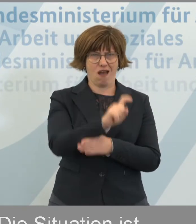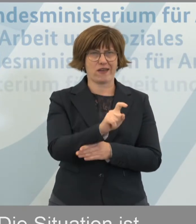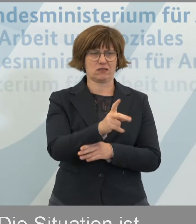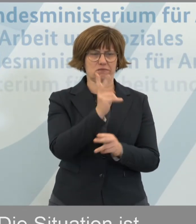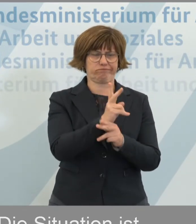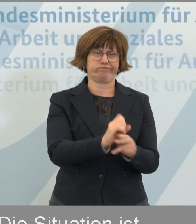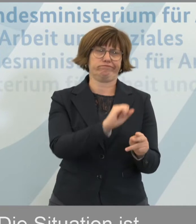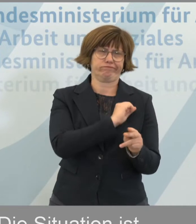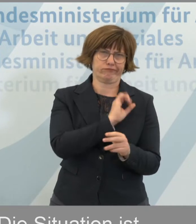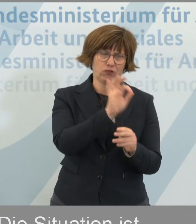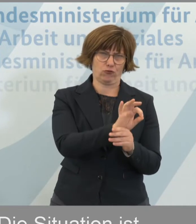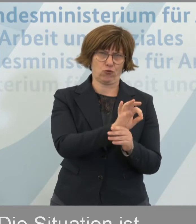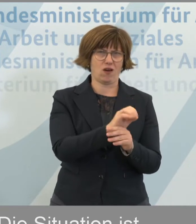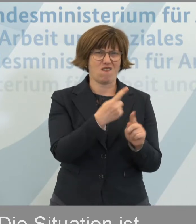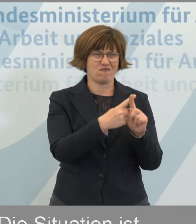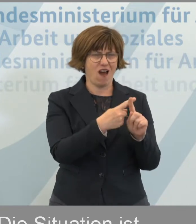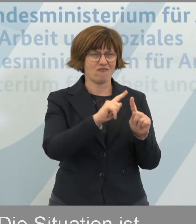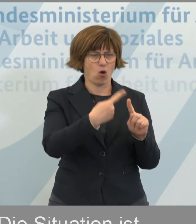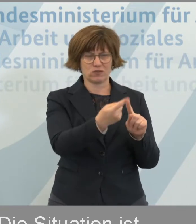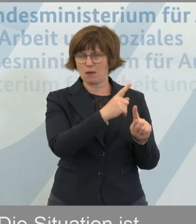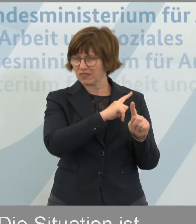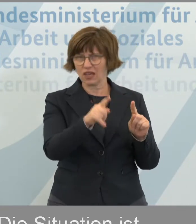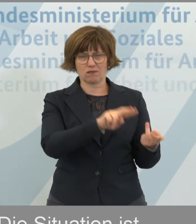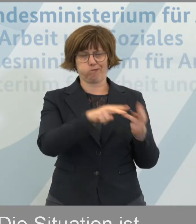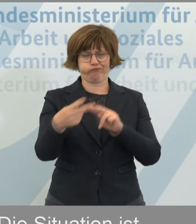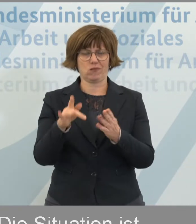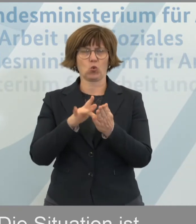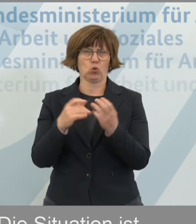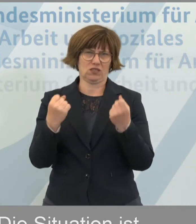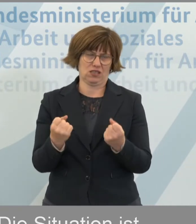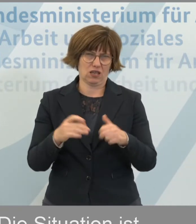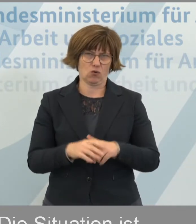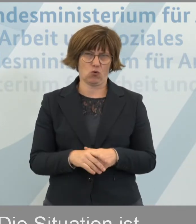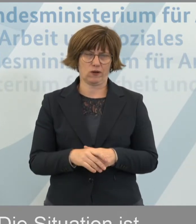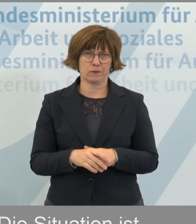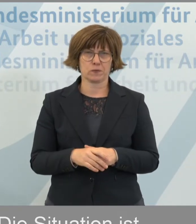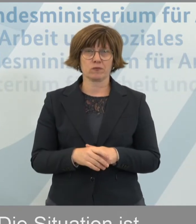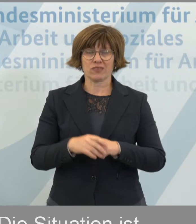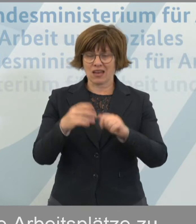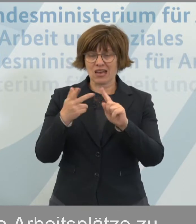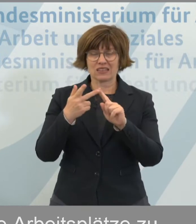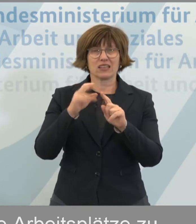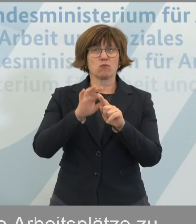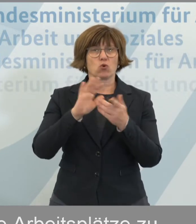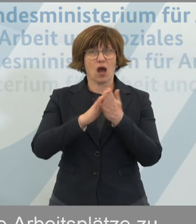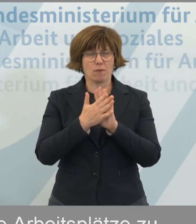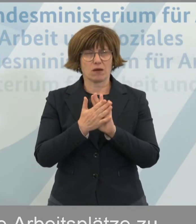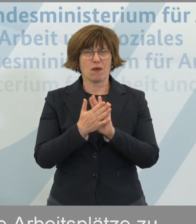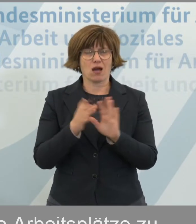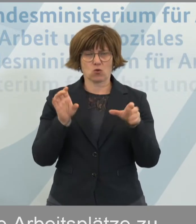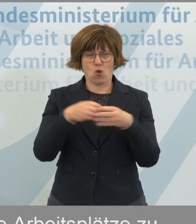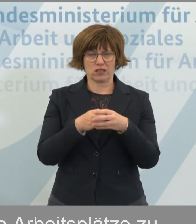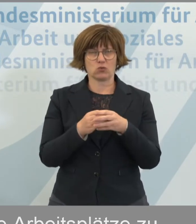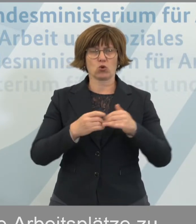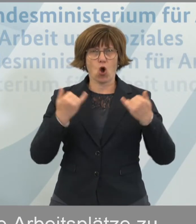davon profitieren, weil sie eben nicht in die Grundsicherung kommen. Der dritte Punkt, den wir vereinbart haben in der Koalition,